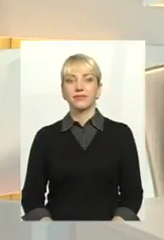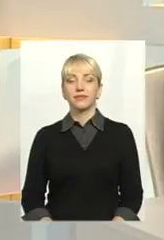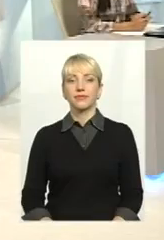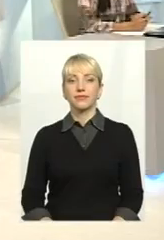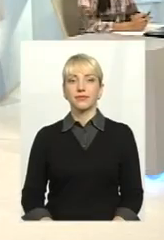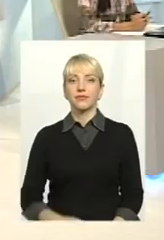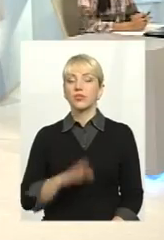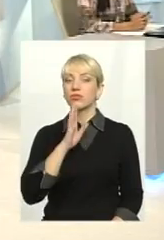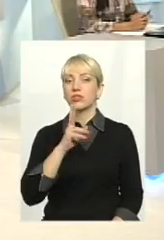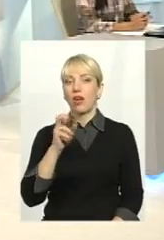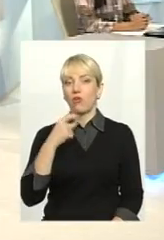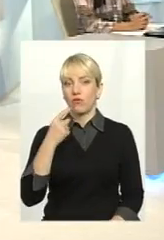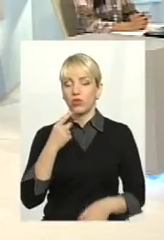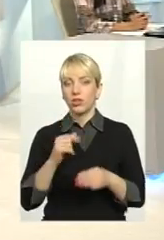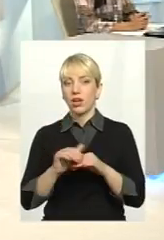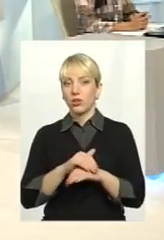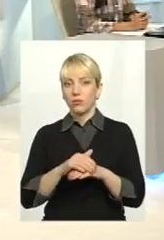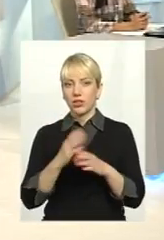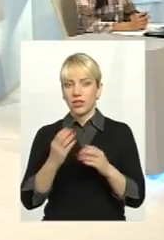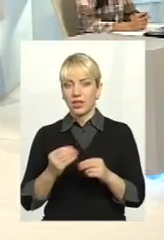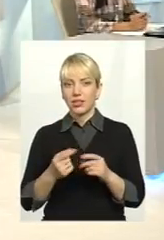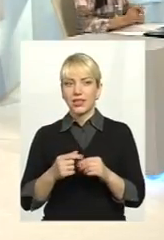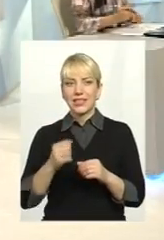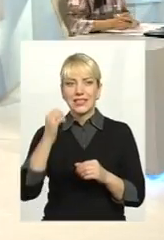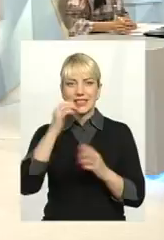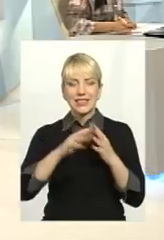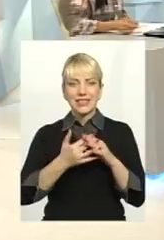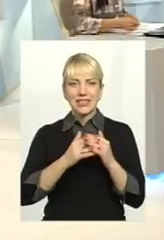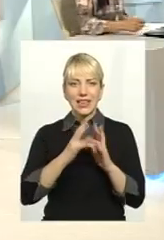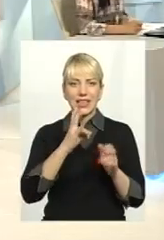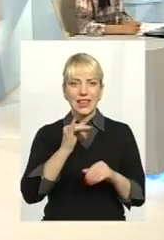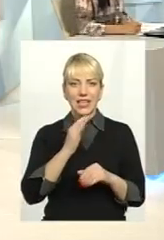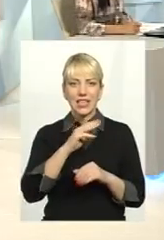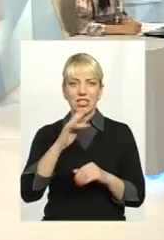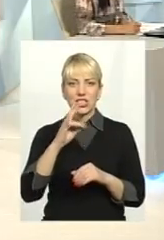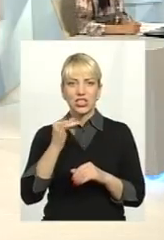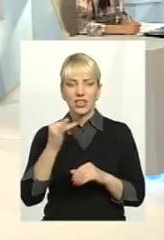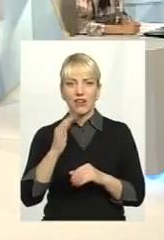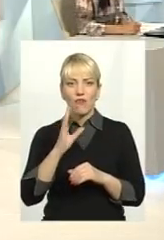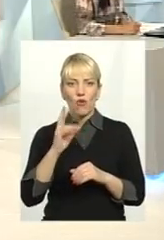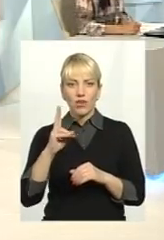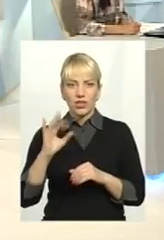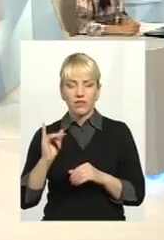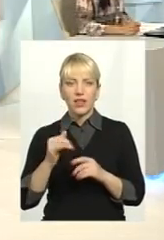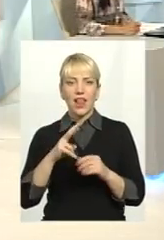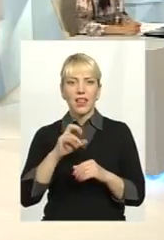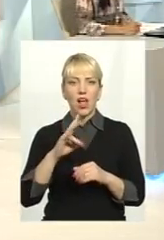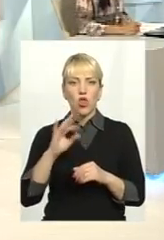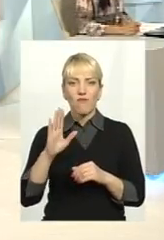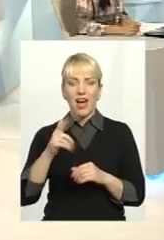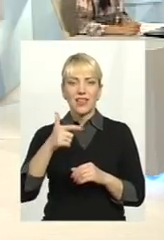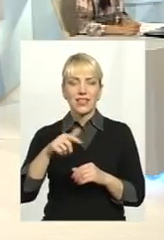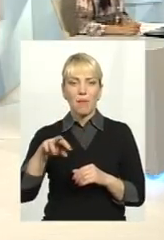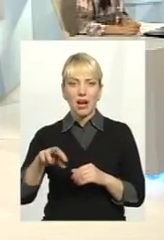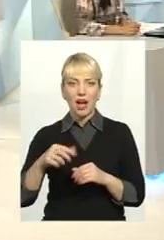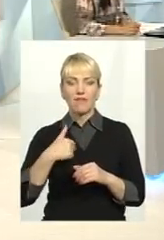Доброго дня. Доброго здоров'я. Росушенська сільська рада, село Нижнівовківць. Ланова Галина Михайлівна. Я хочу задати таке